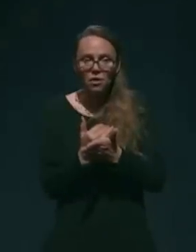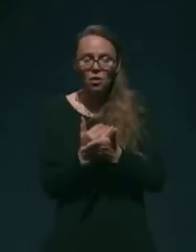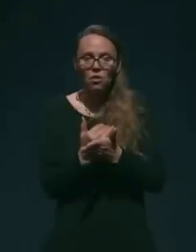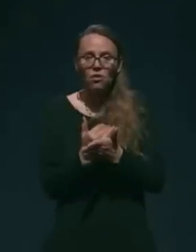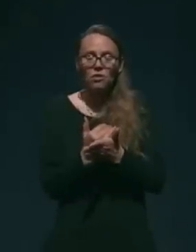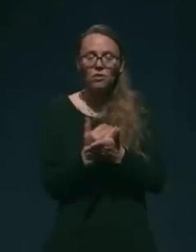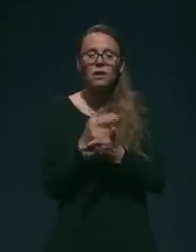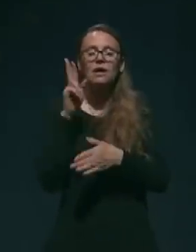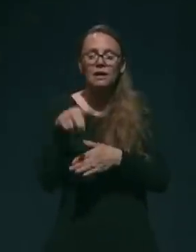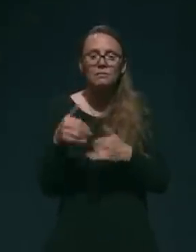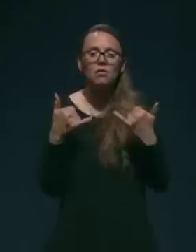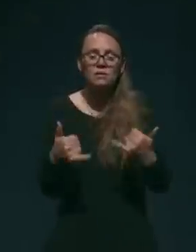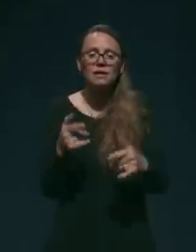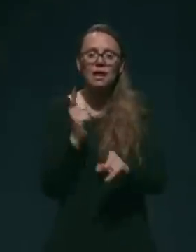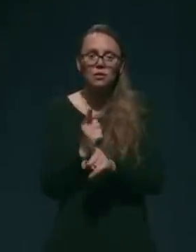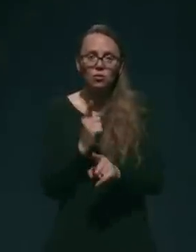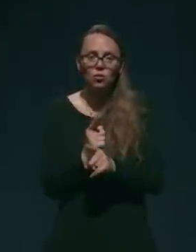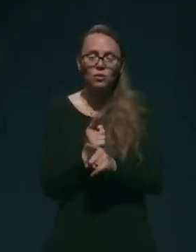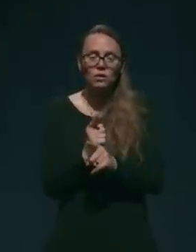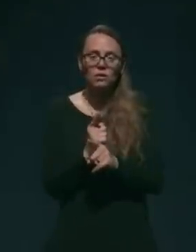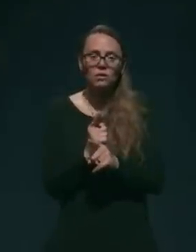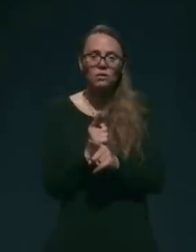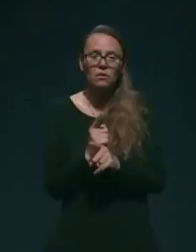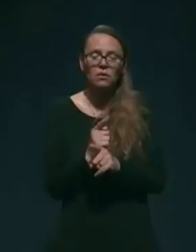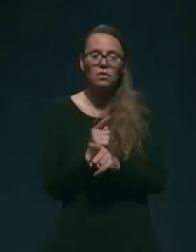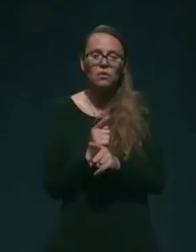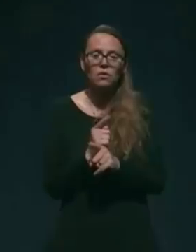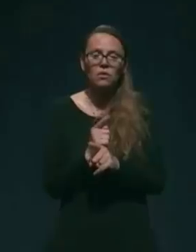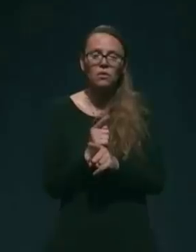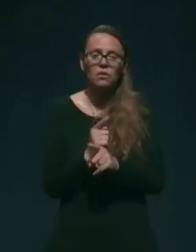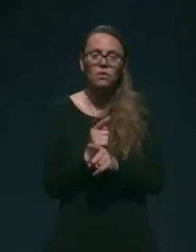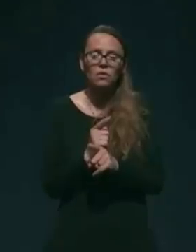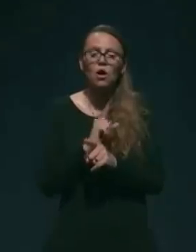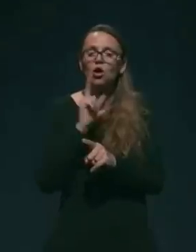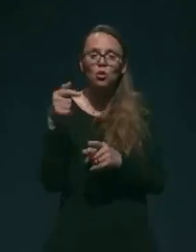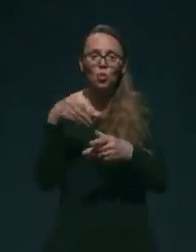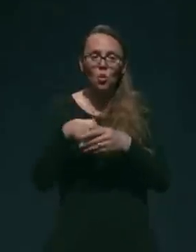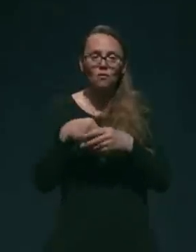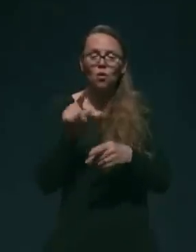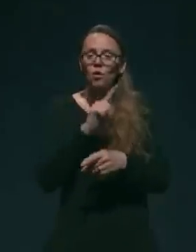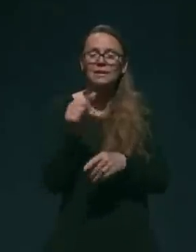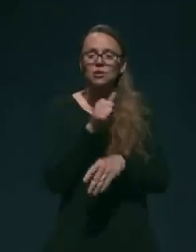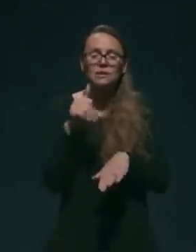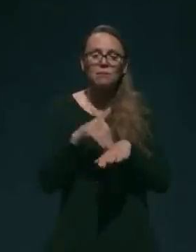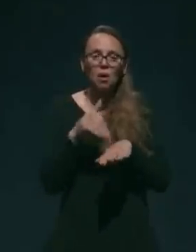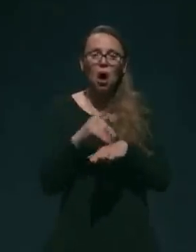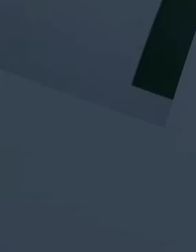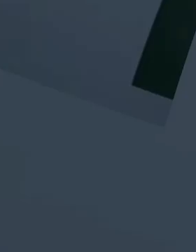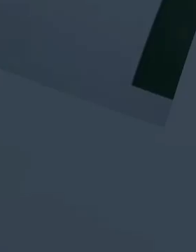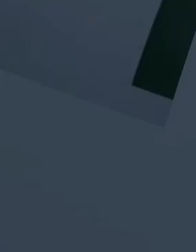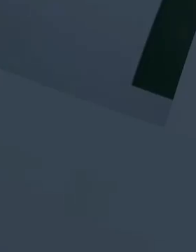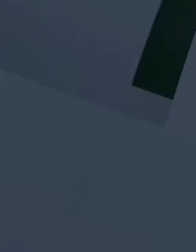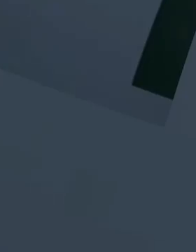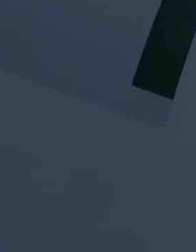imajo zdaj tudi drugo vlogo. Niso samo priporočila, ampak so obveznosti.